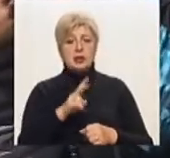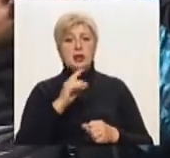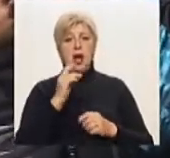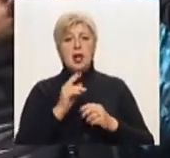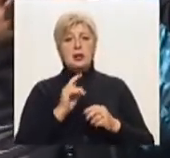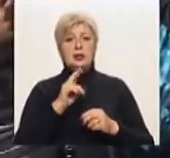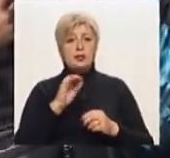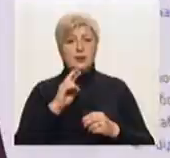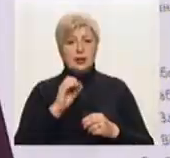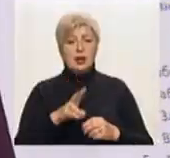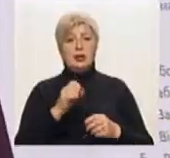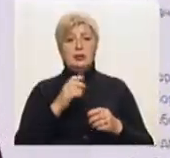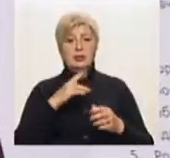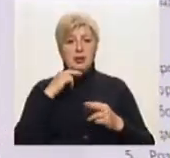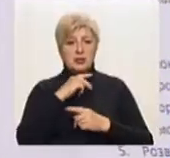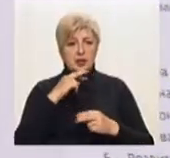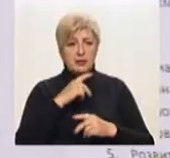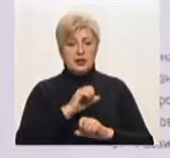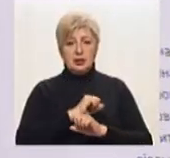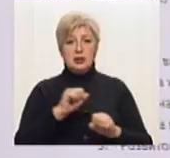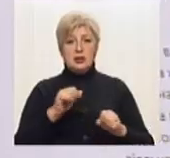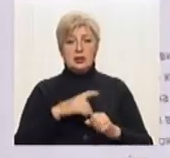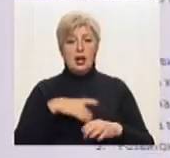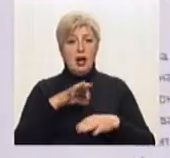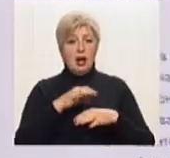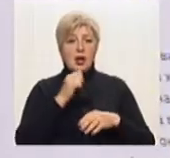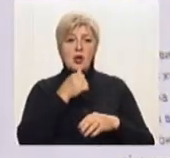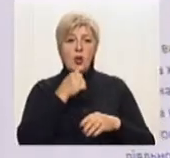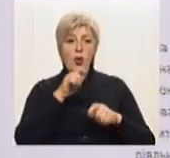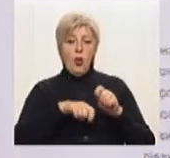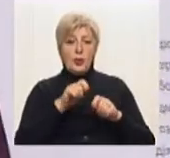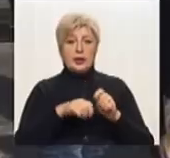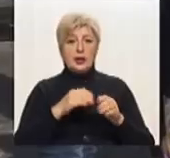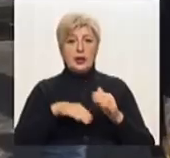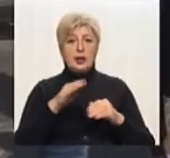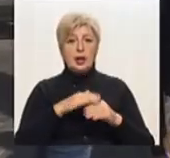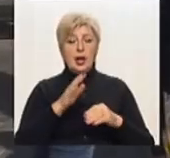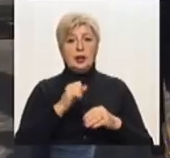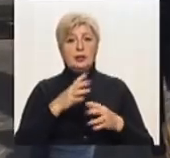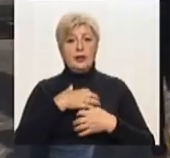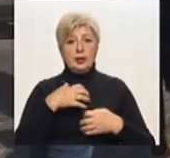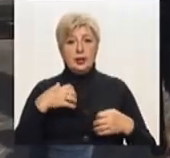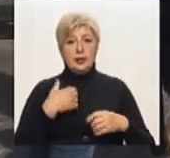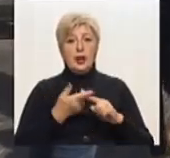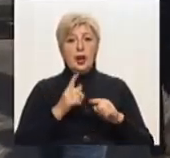ферм та притравочних станцій, експериментів над тваринами, а також вимога створити зоополіцію. «Це документ,